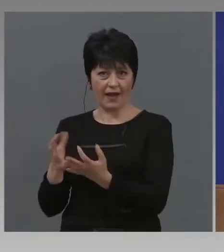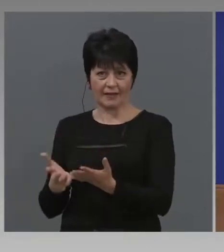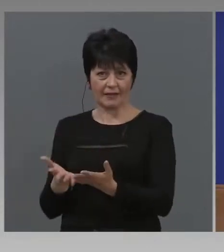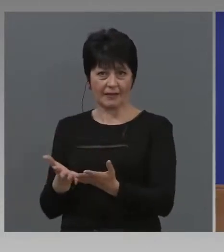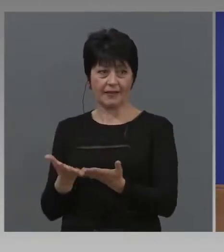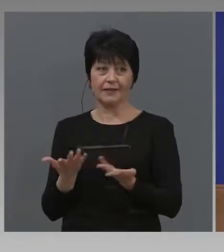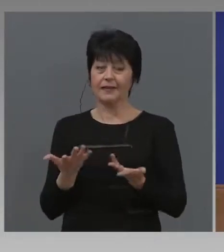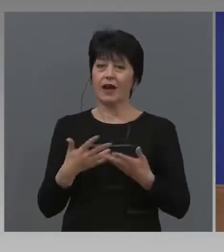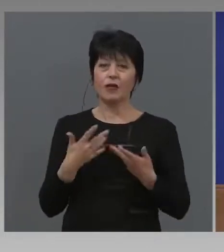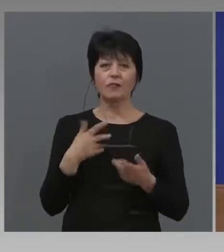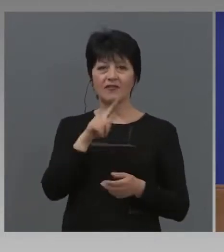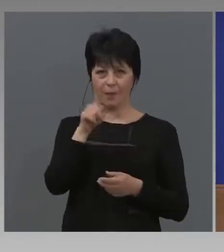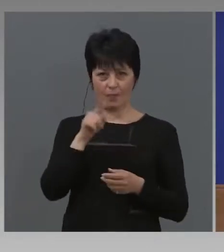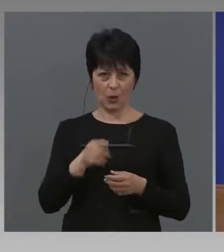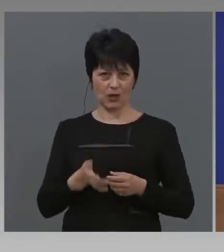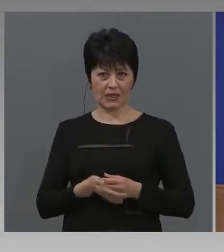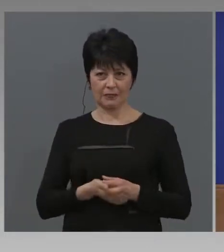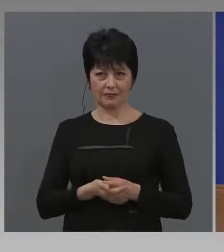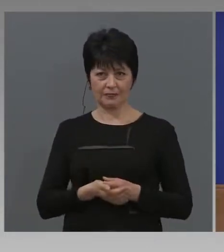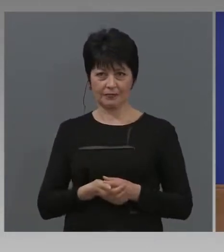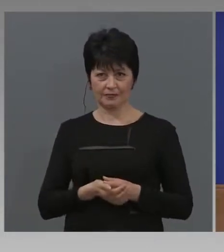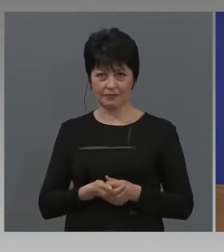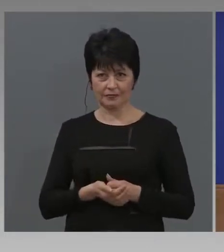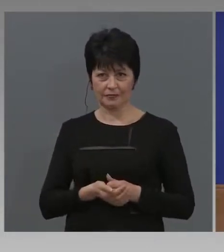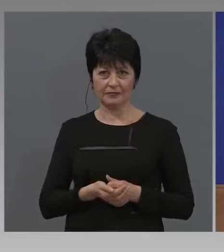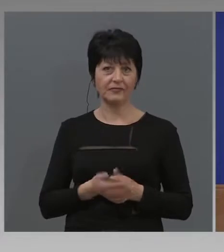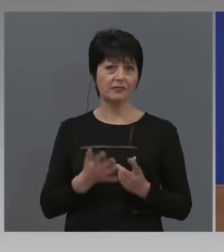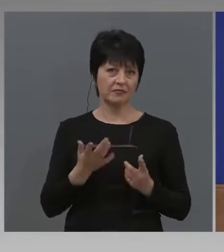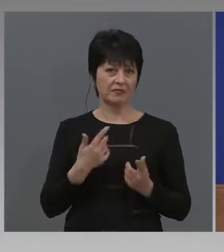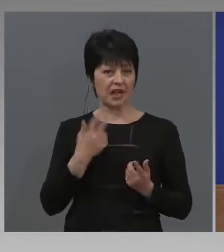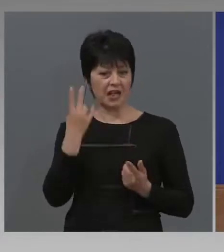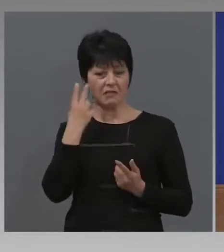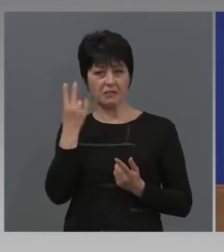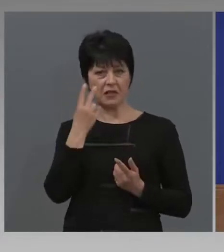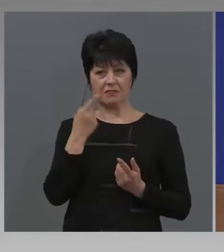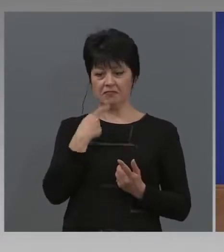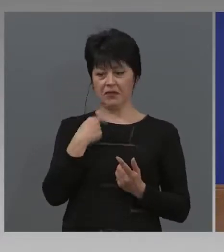Ако има някакъв въпрос и вие не сте го задали, разбирам да го зададат.